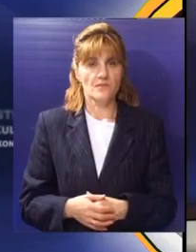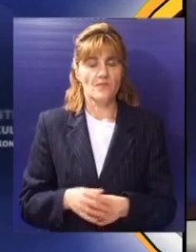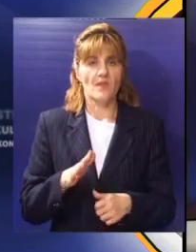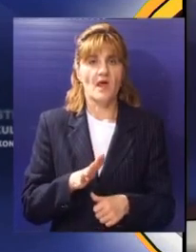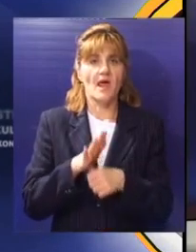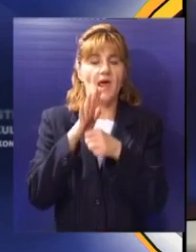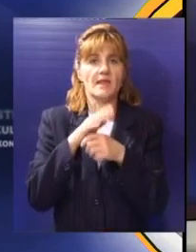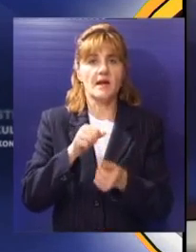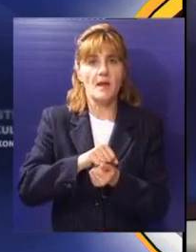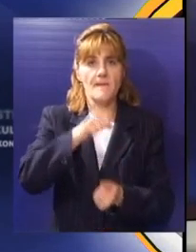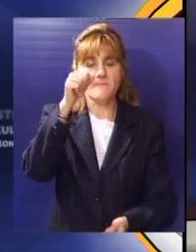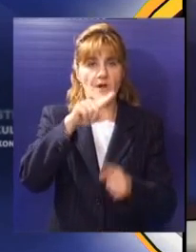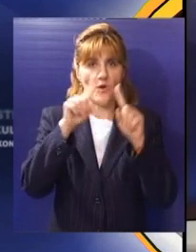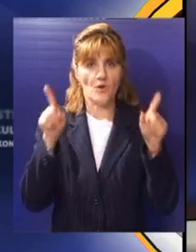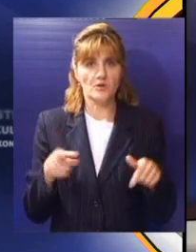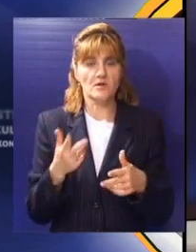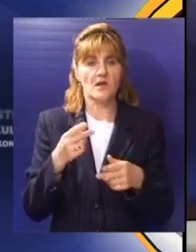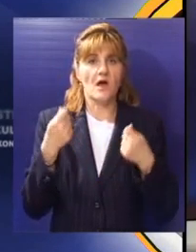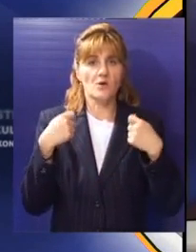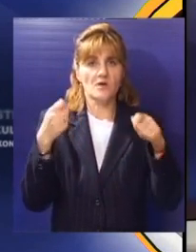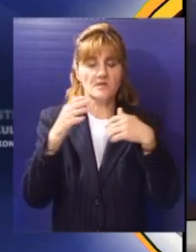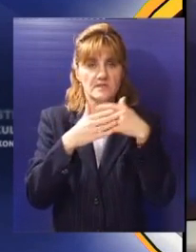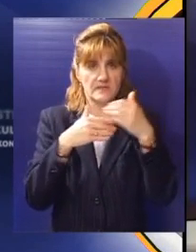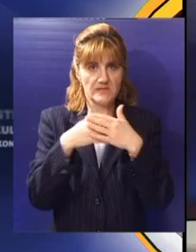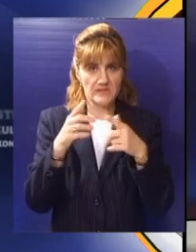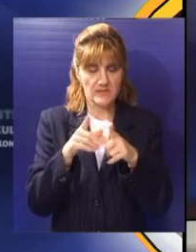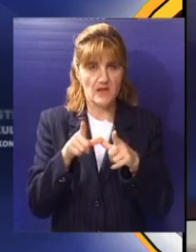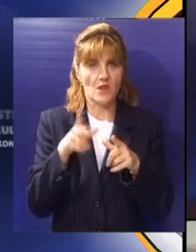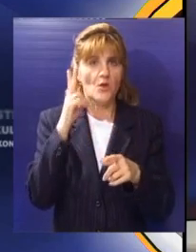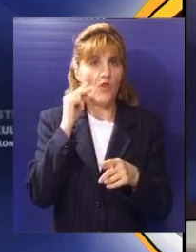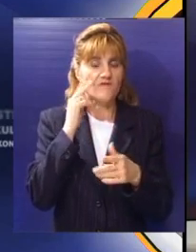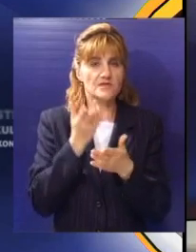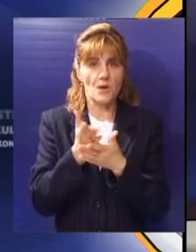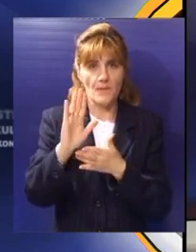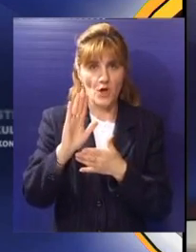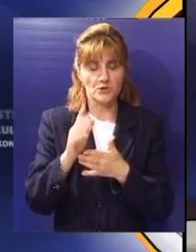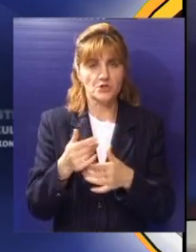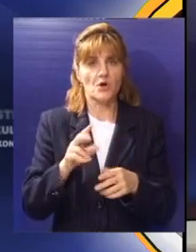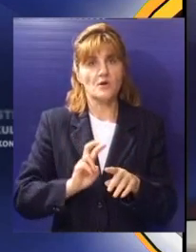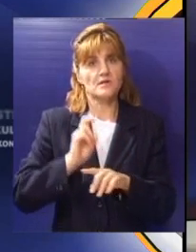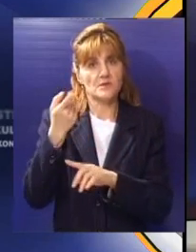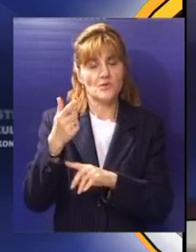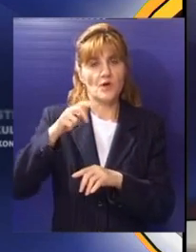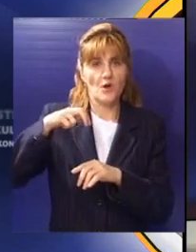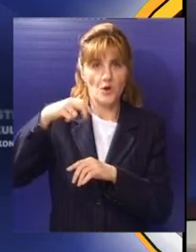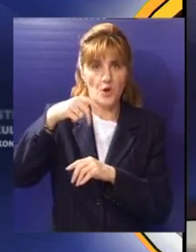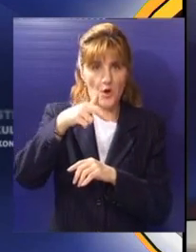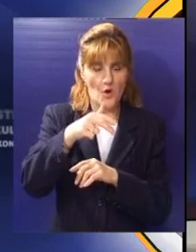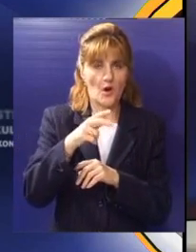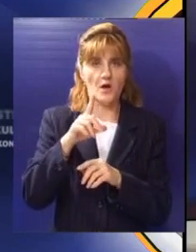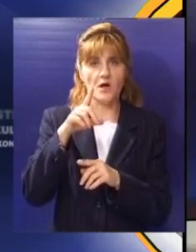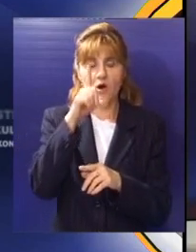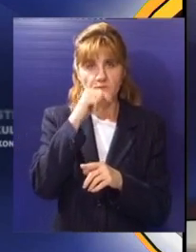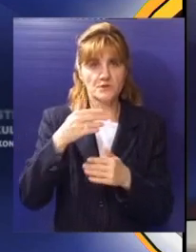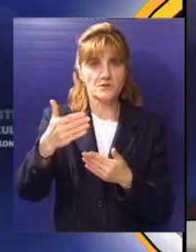Generalni projekat za izgradnju regionalne deponije prošao je reviziju u Novom Sadu. Sljedeći korak je da Skupština grada